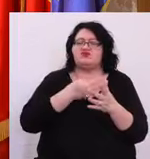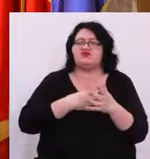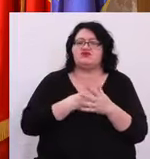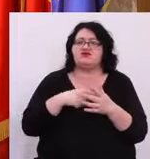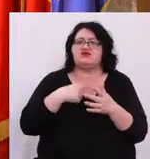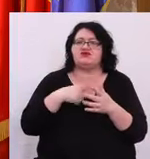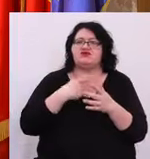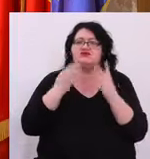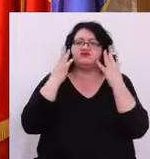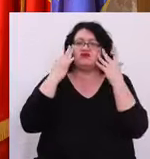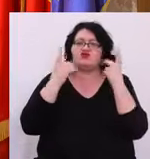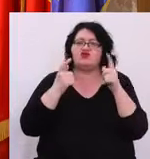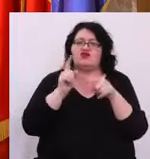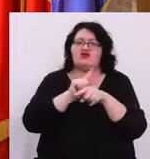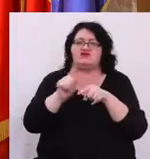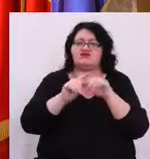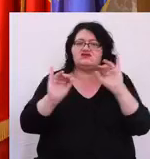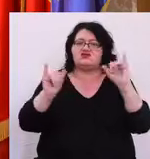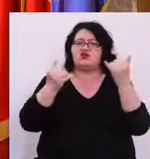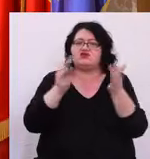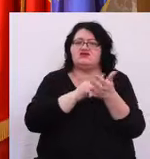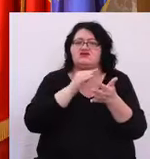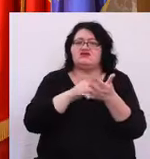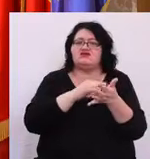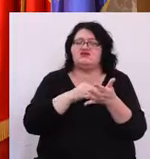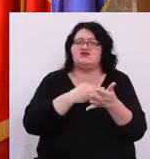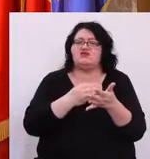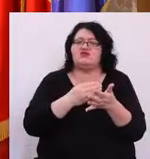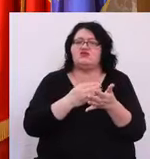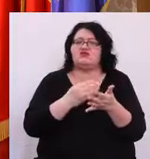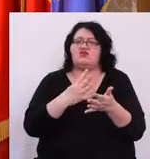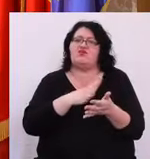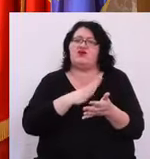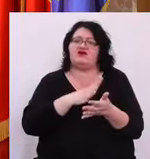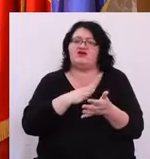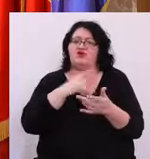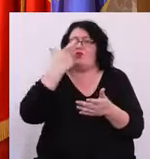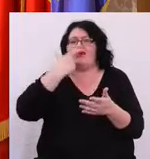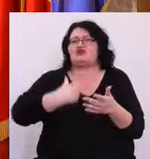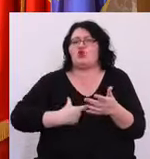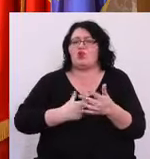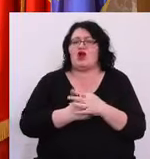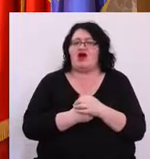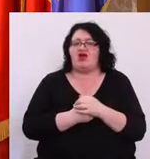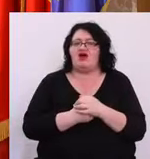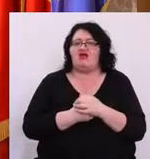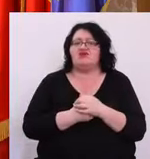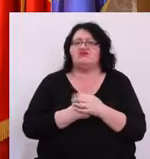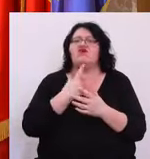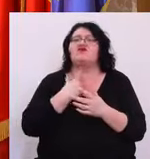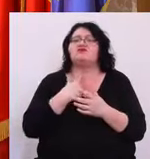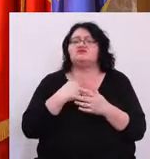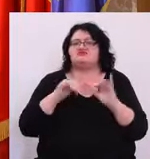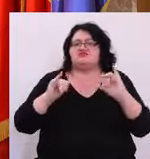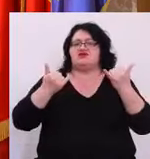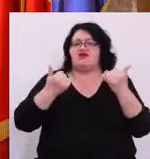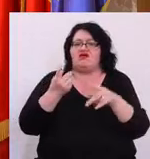spus că sunt îngrijorați de situație Și se simt inclusiv la nivel personal amenințați